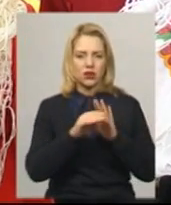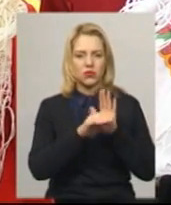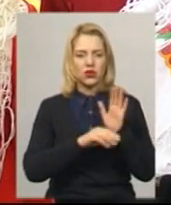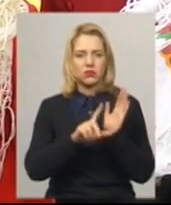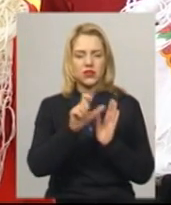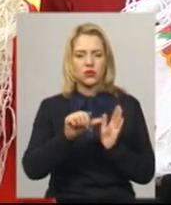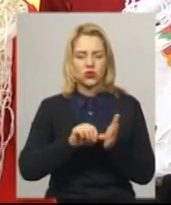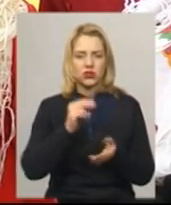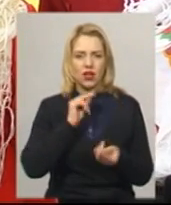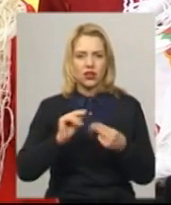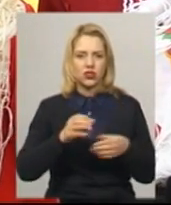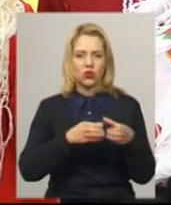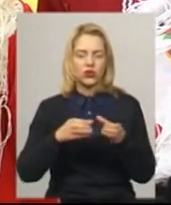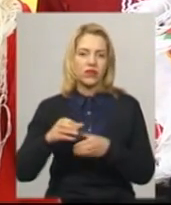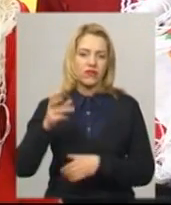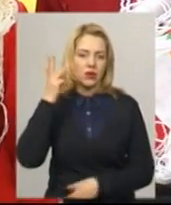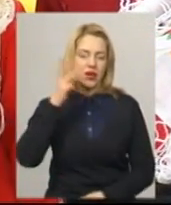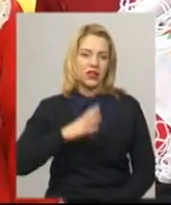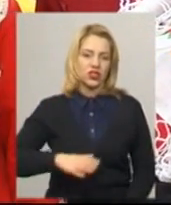участю найкращих колективів Хмельниччини.